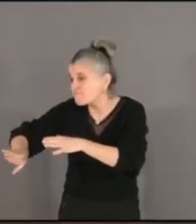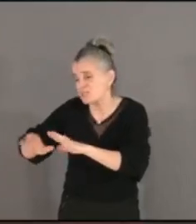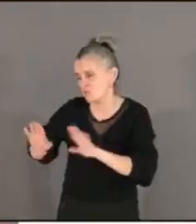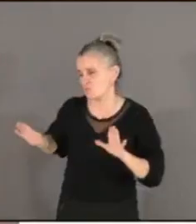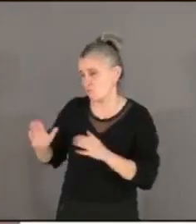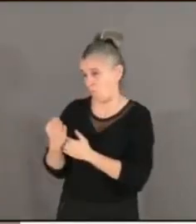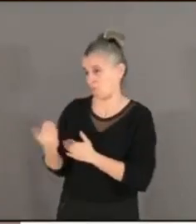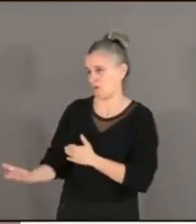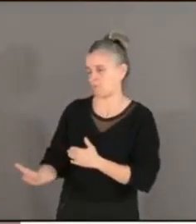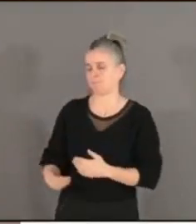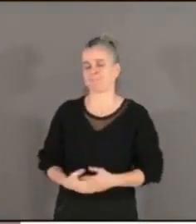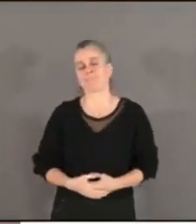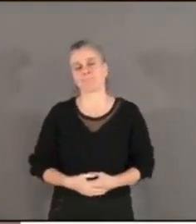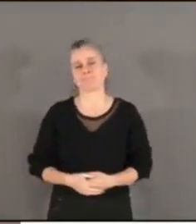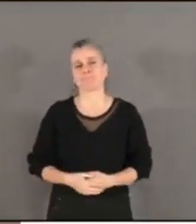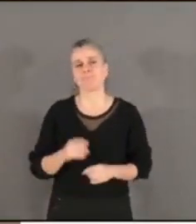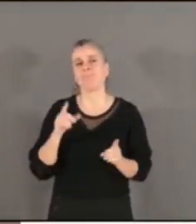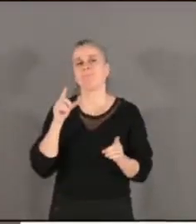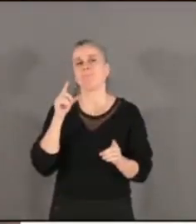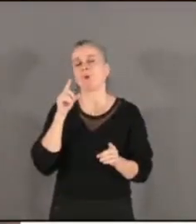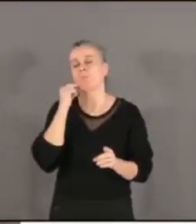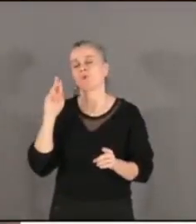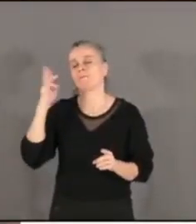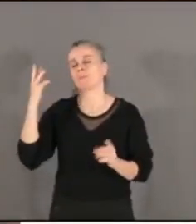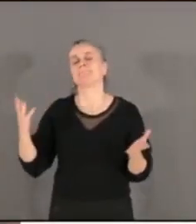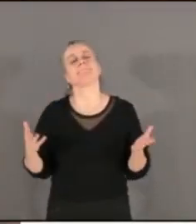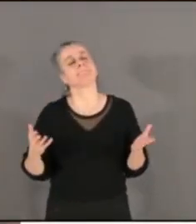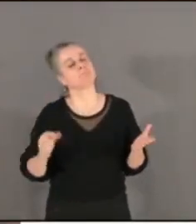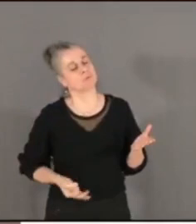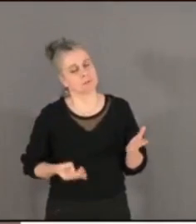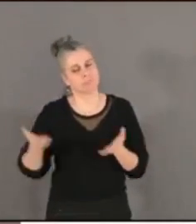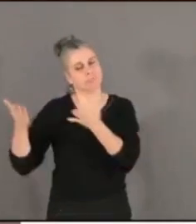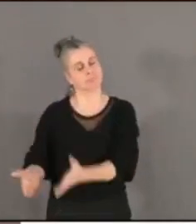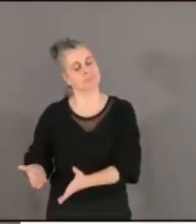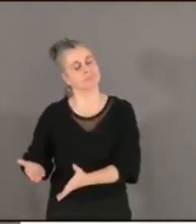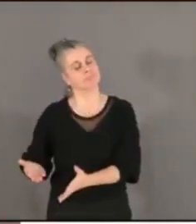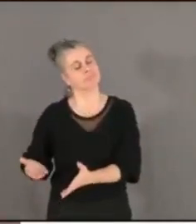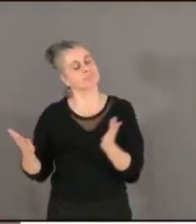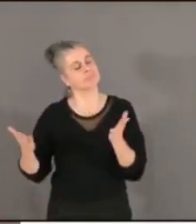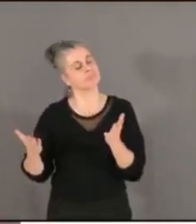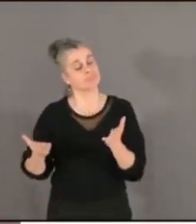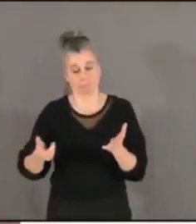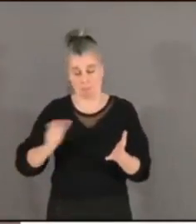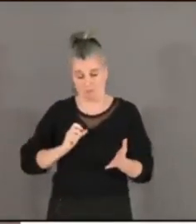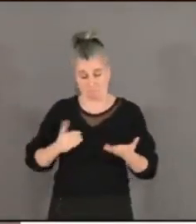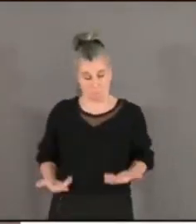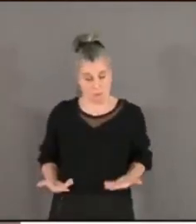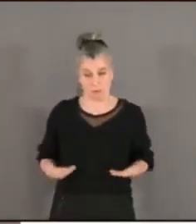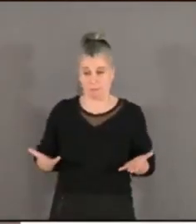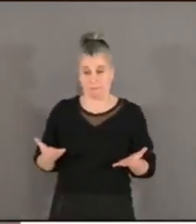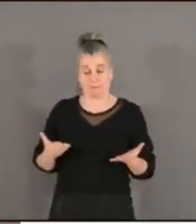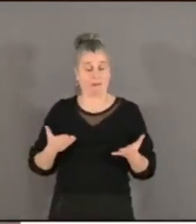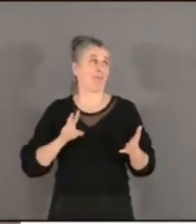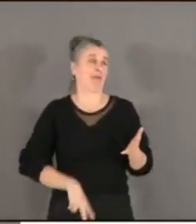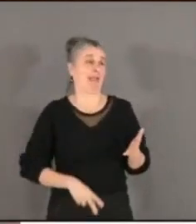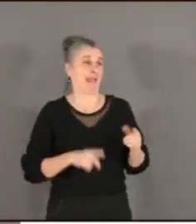Merci, M. le maire. Comment voulez-vous intervenir après une si brillante démonstration de la vacuité de